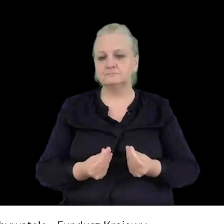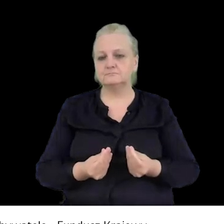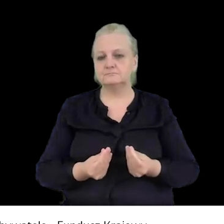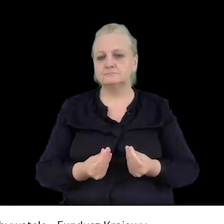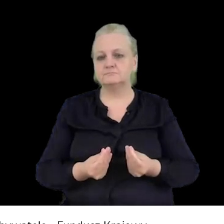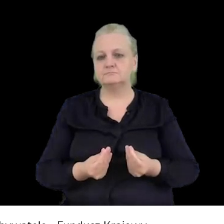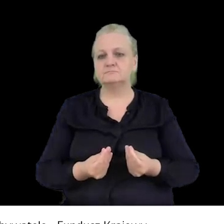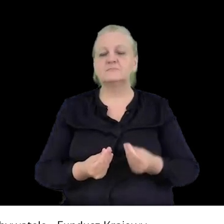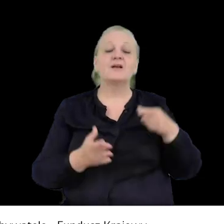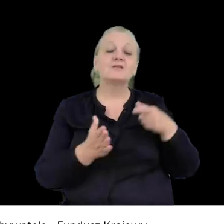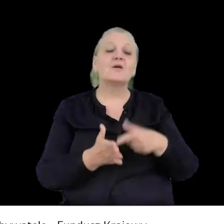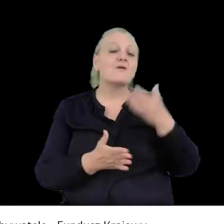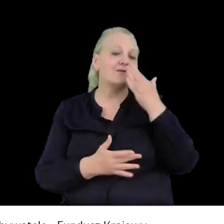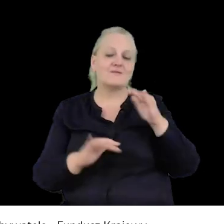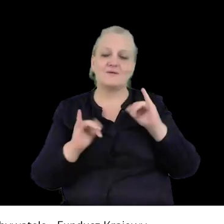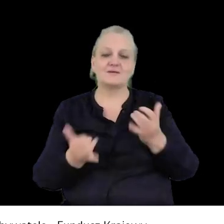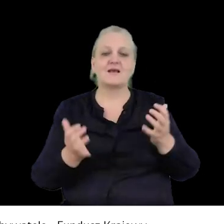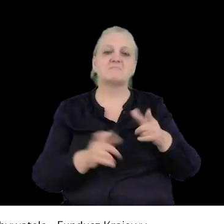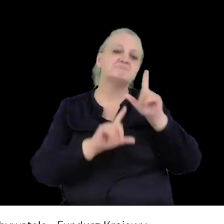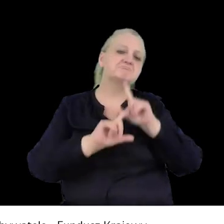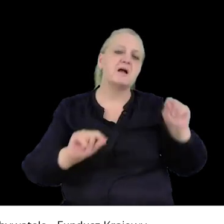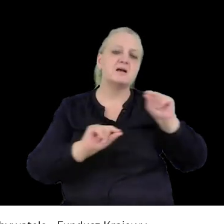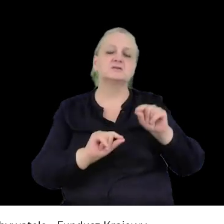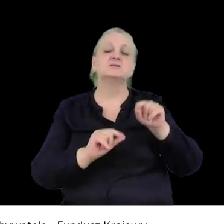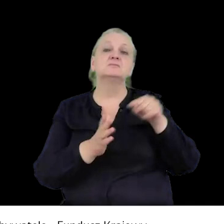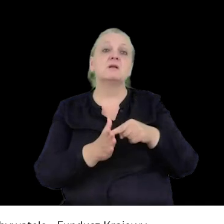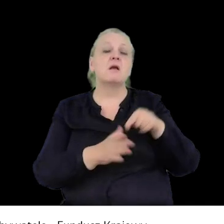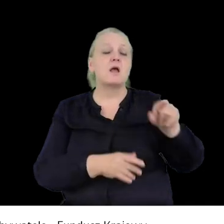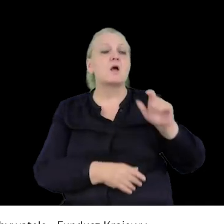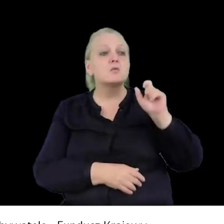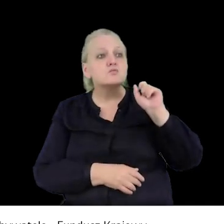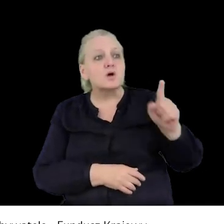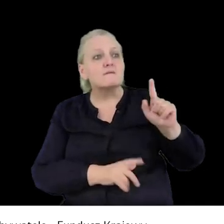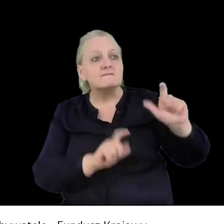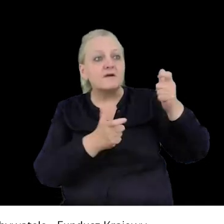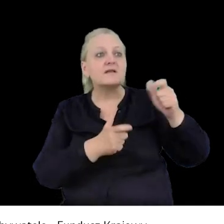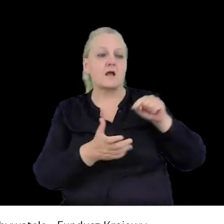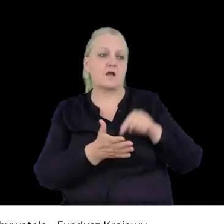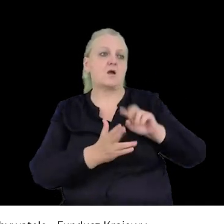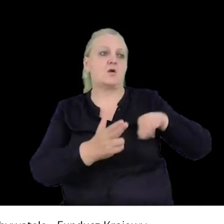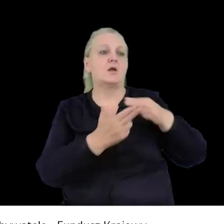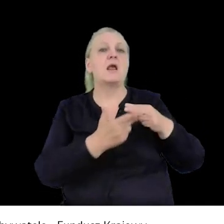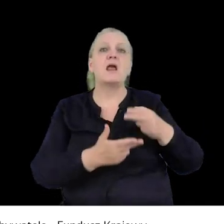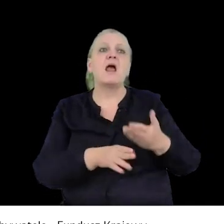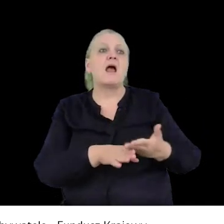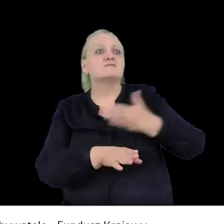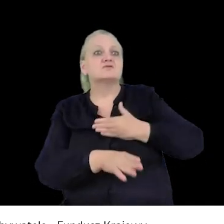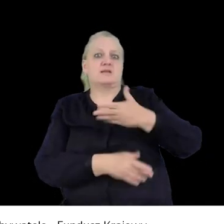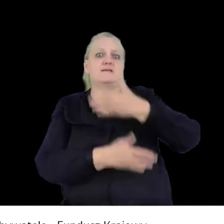To jest takie, które jest odpowiedzią na wydarzenia, których nie dało się wcześniej przewidzieć.